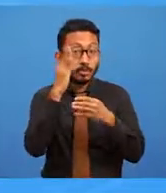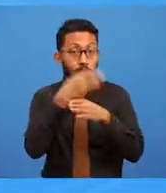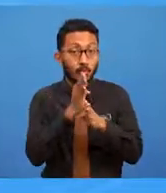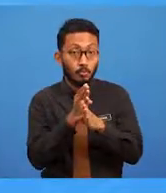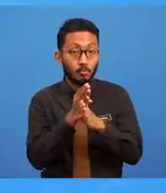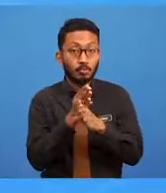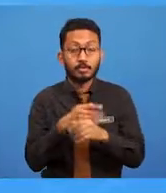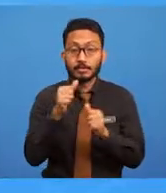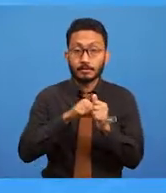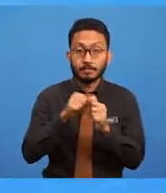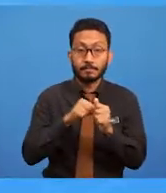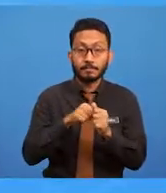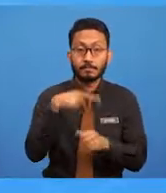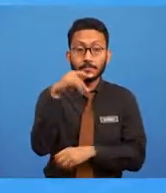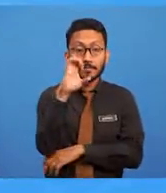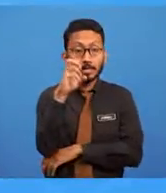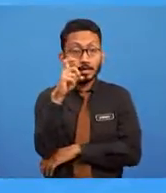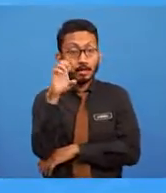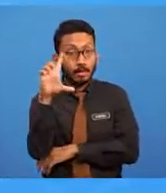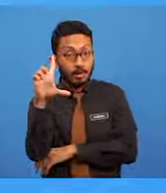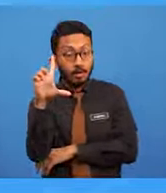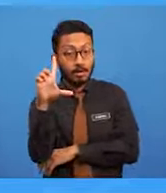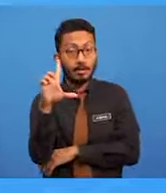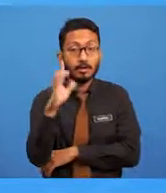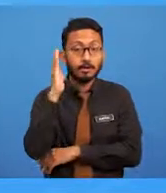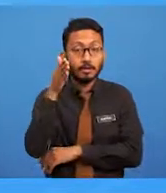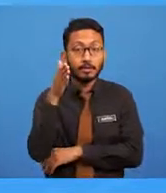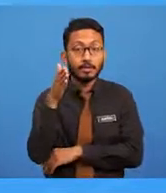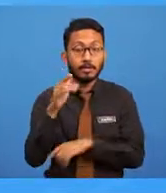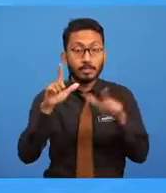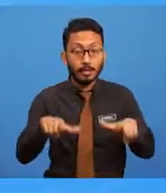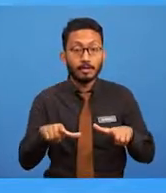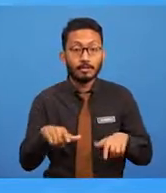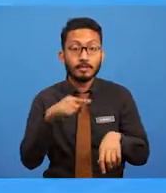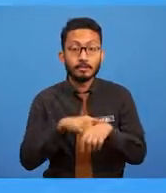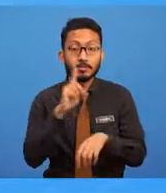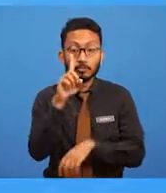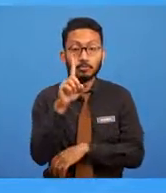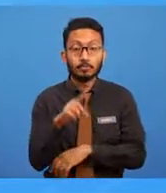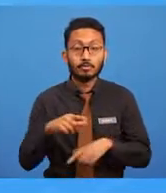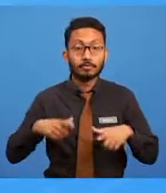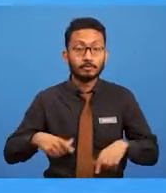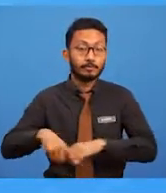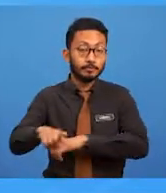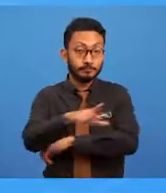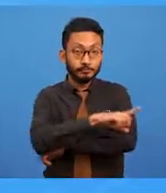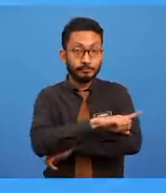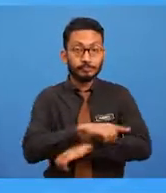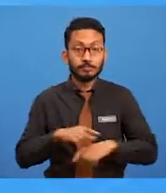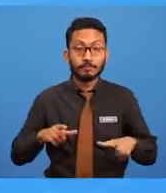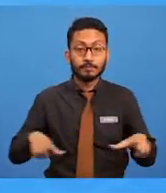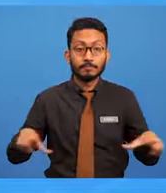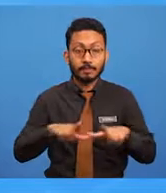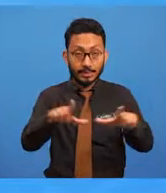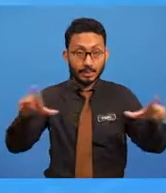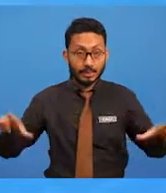diletakkan pada suatu lokasi yang spesifik dengan suatu nilai warna padanya.